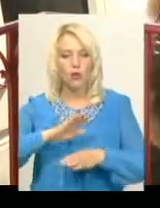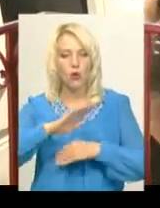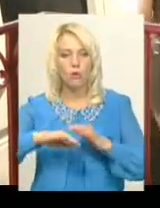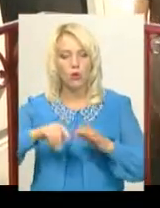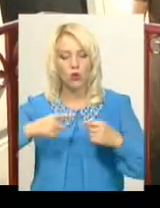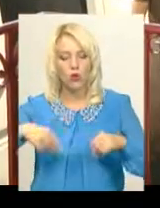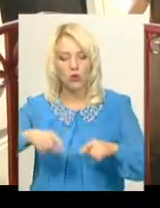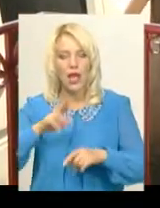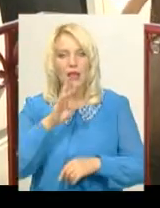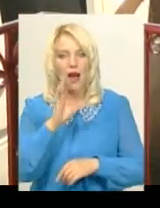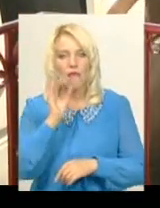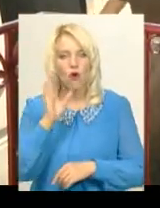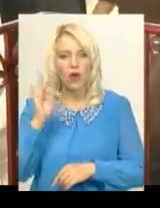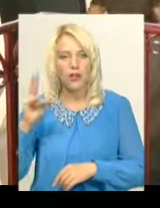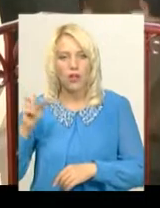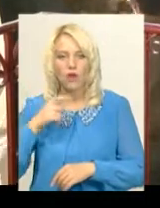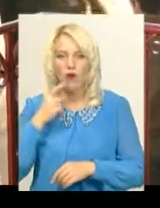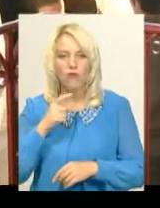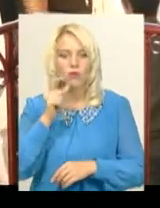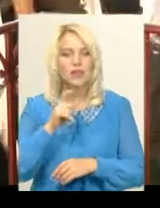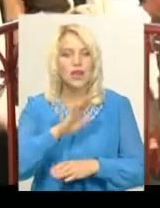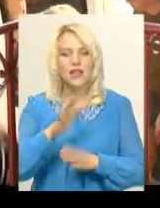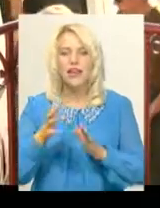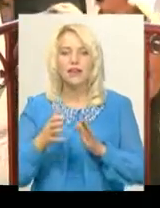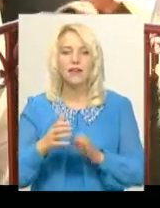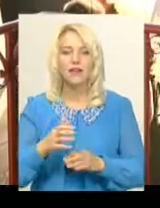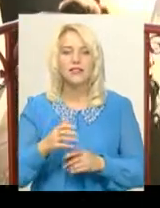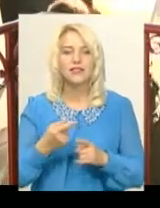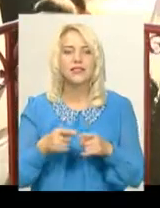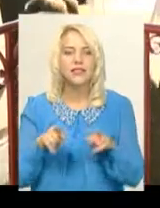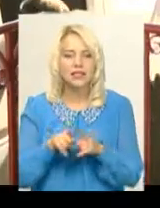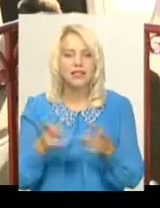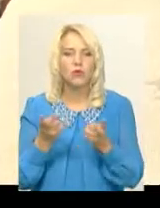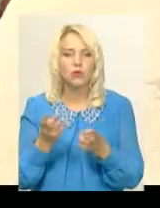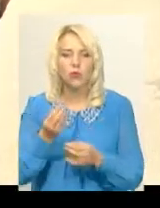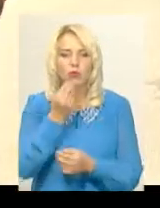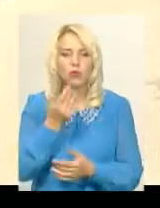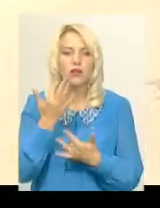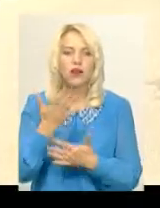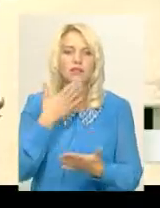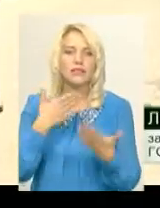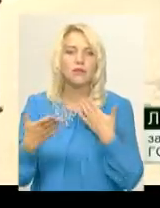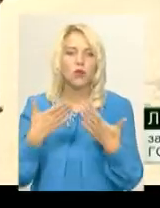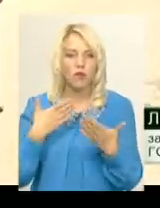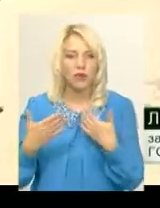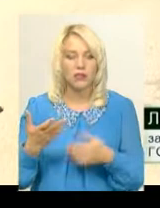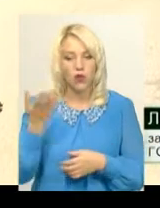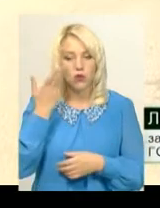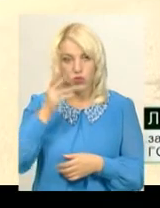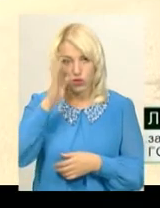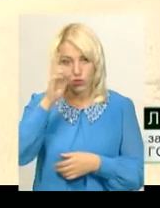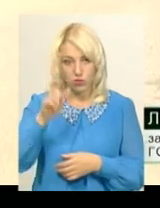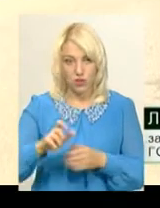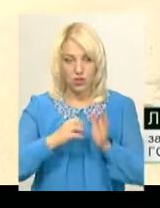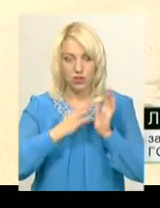Кяворина» кажуть, бійцям на Сході не стільки бракує продуктів, скільки спілкування. «Коли хлопчина 19